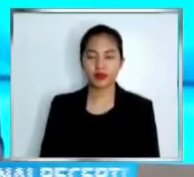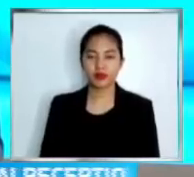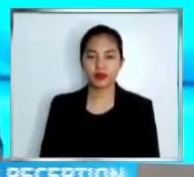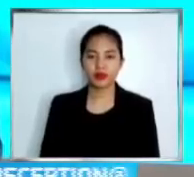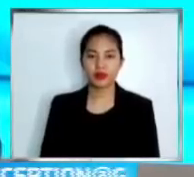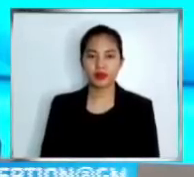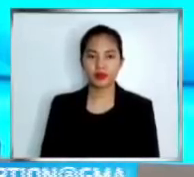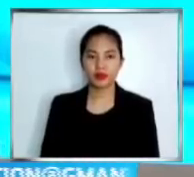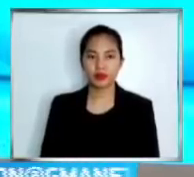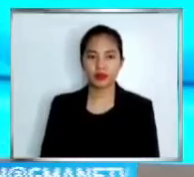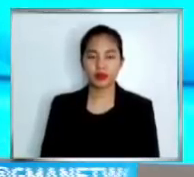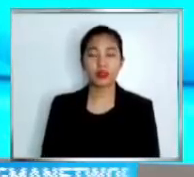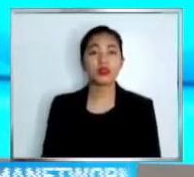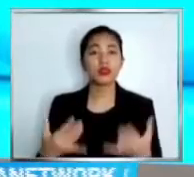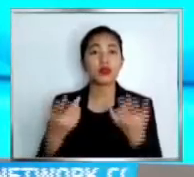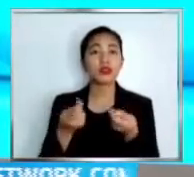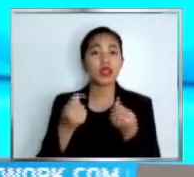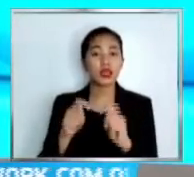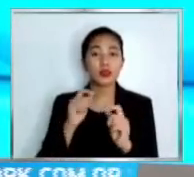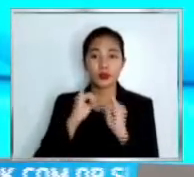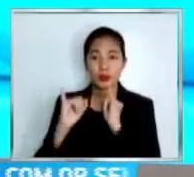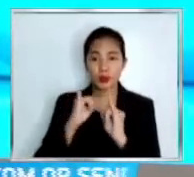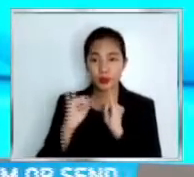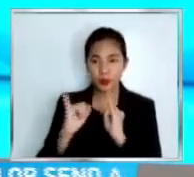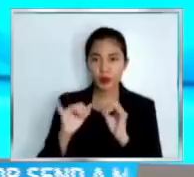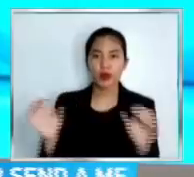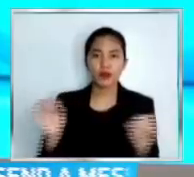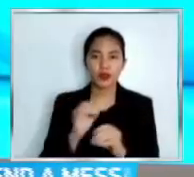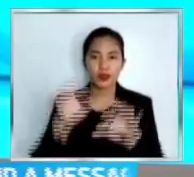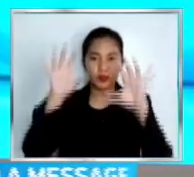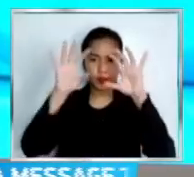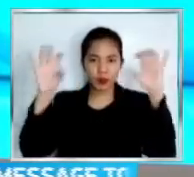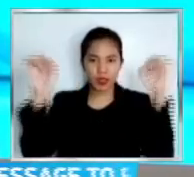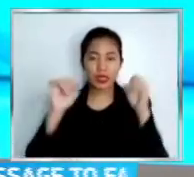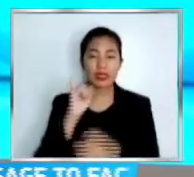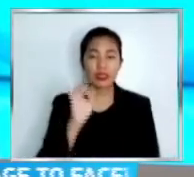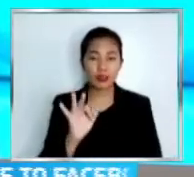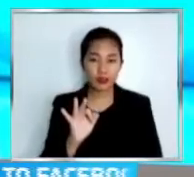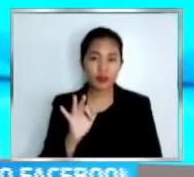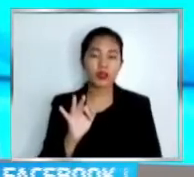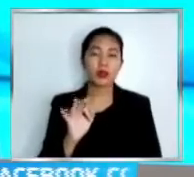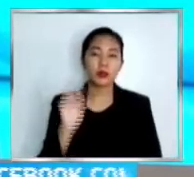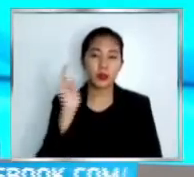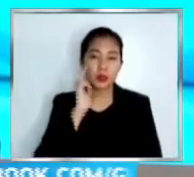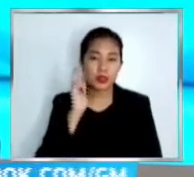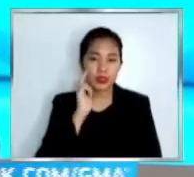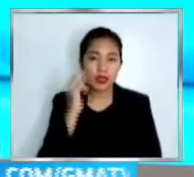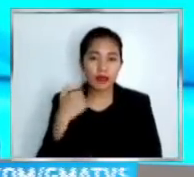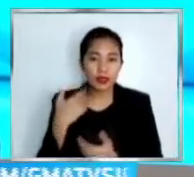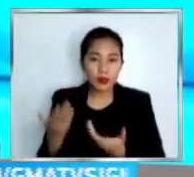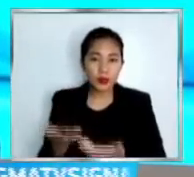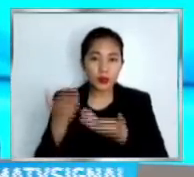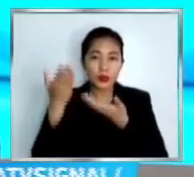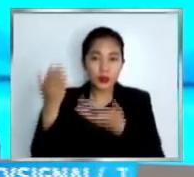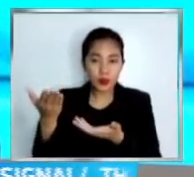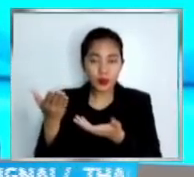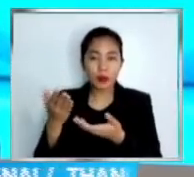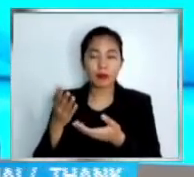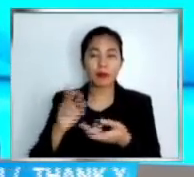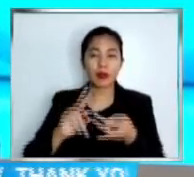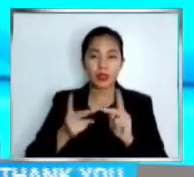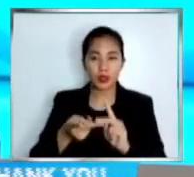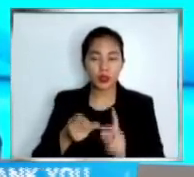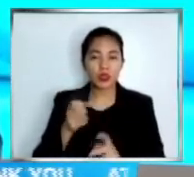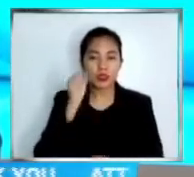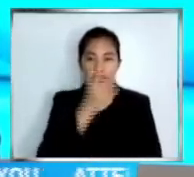Sinusubukan pa po namin makuha ang payag ng Malacanang kung totoo nga bang inendorso ng Pangulo si na Sen. Guat Mayor Sara at humingi ng suporta sa